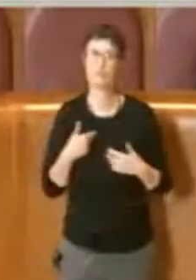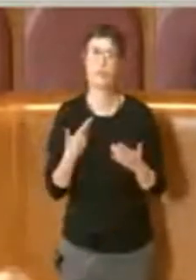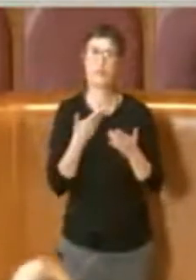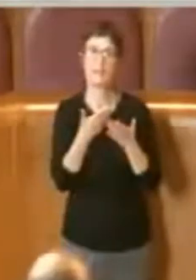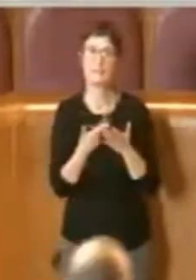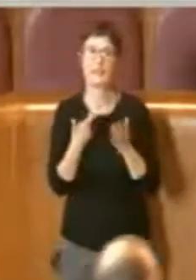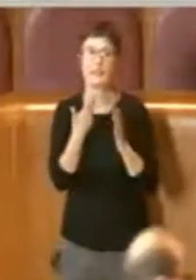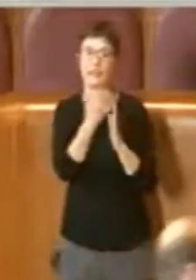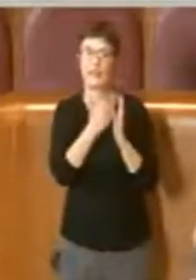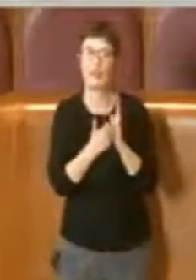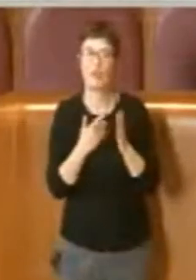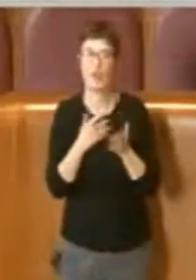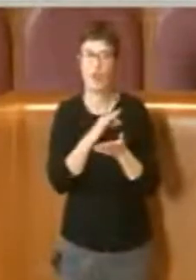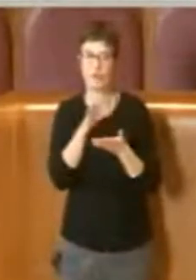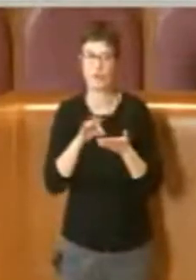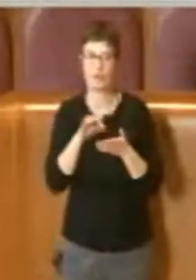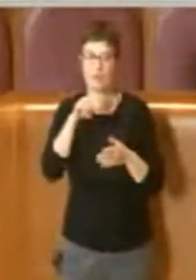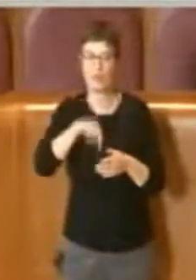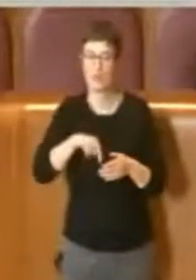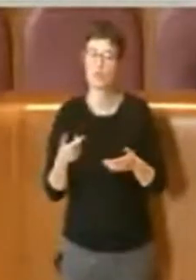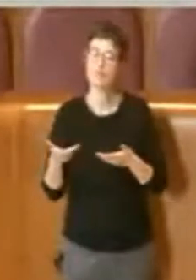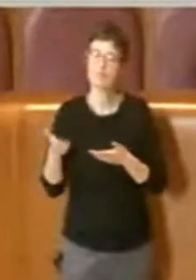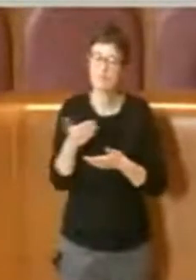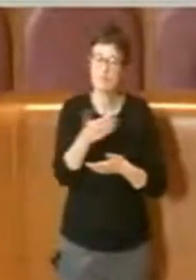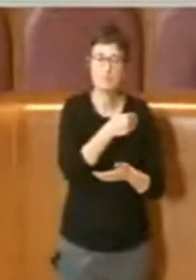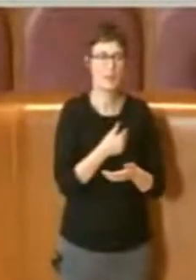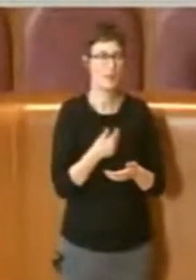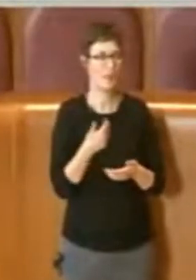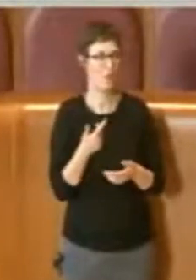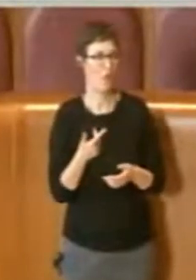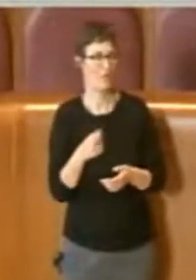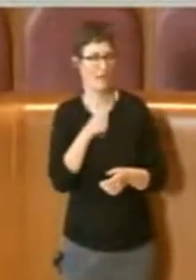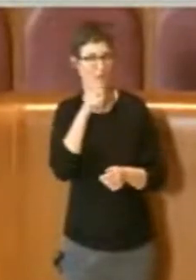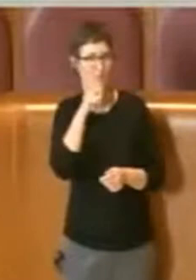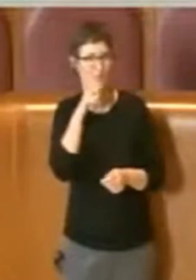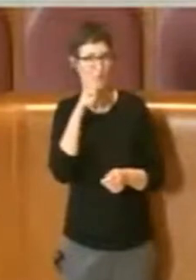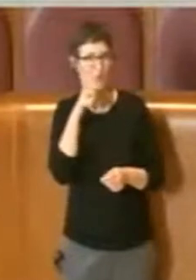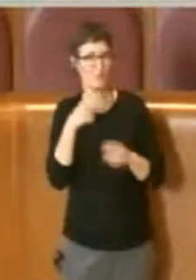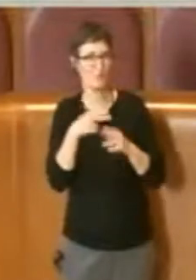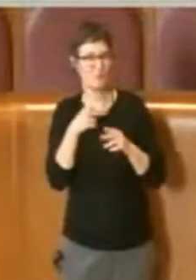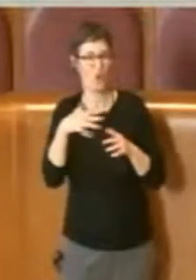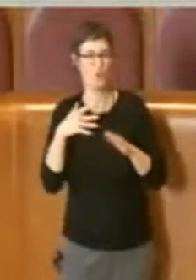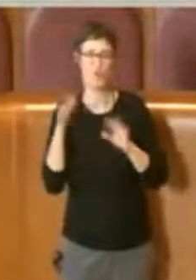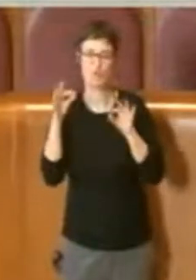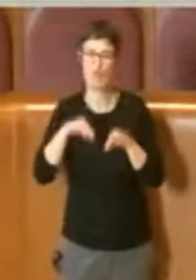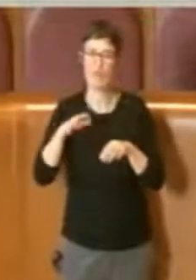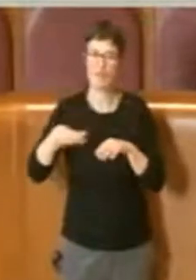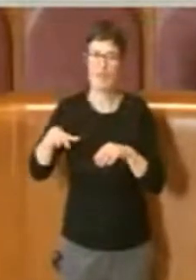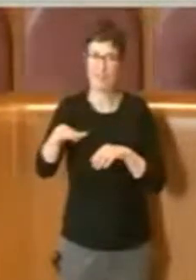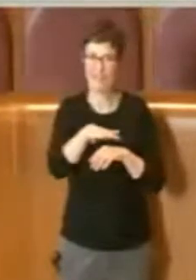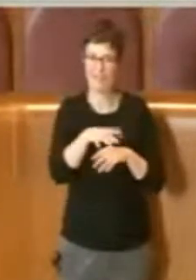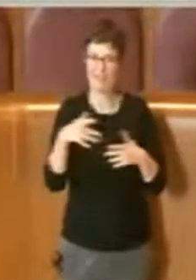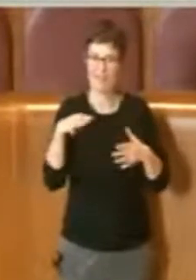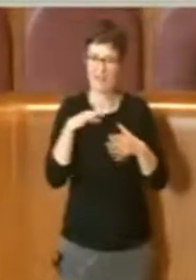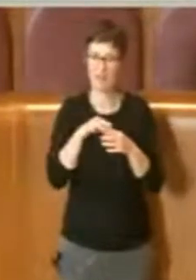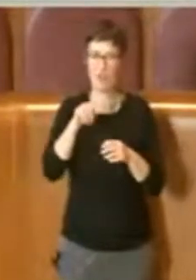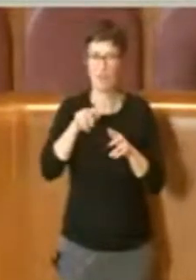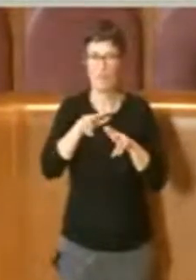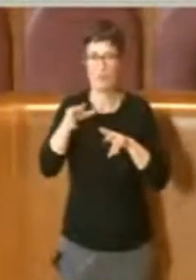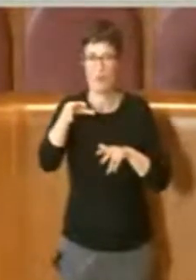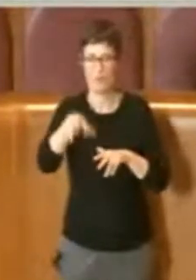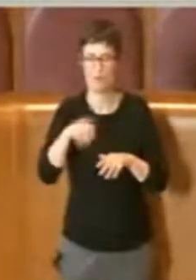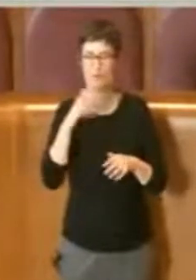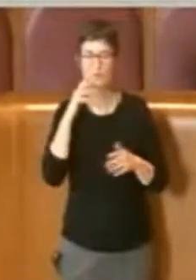i fabbisogni e le osservazioni che sono giunte dai territori e dal municipio.